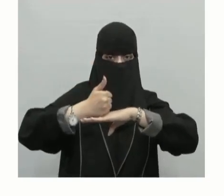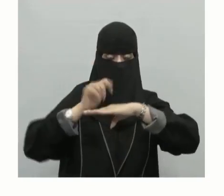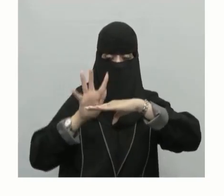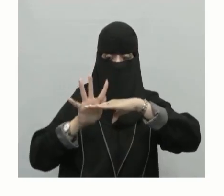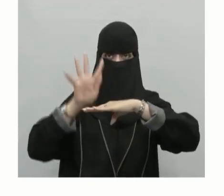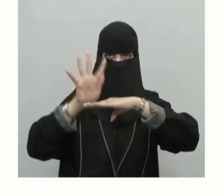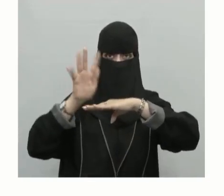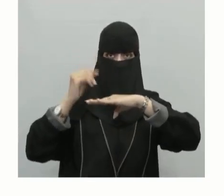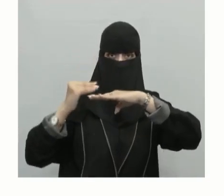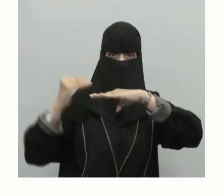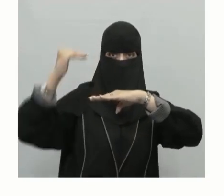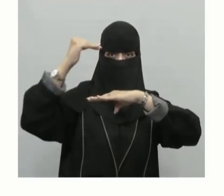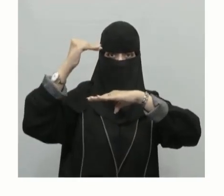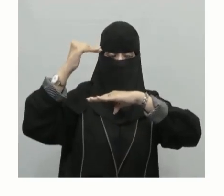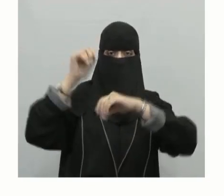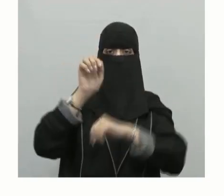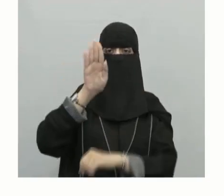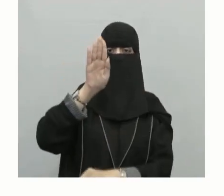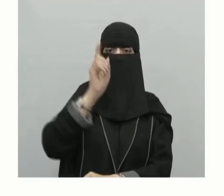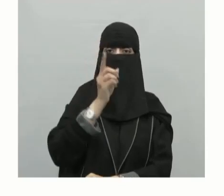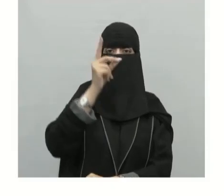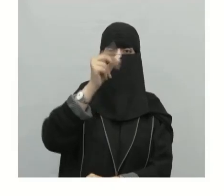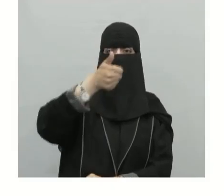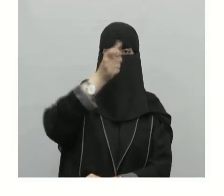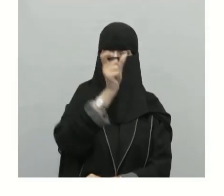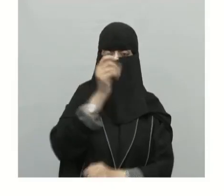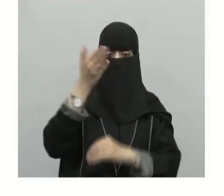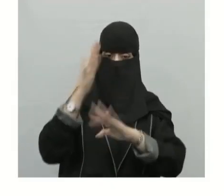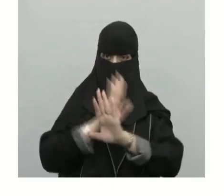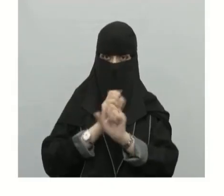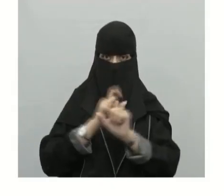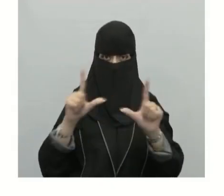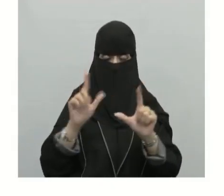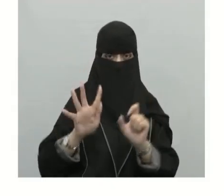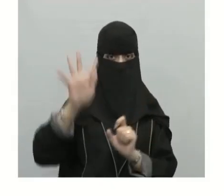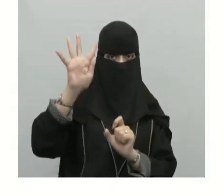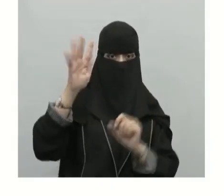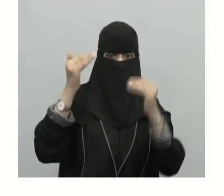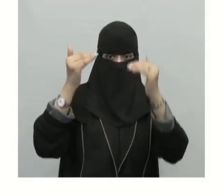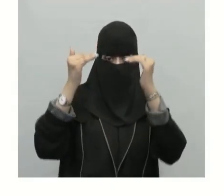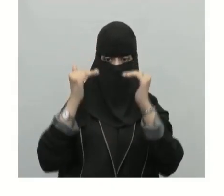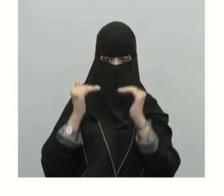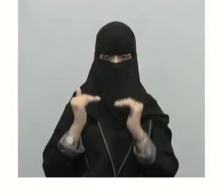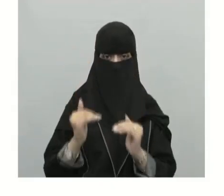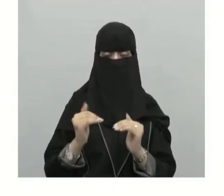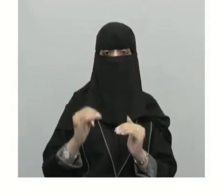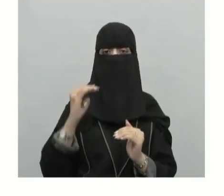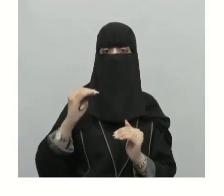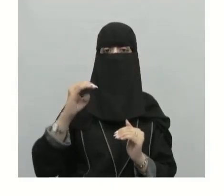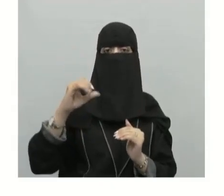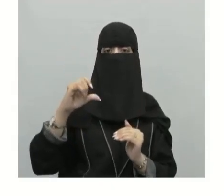الشمال هي دائرة السرطان بعد ذلك دائرة الجدي نتجه